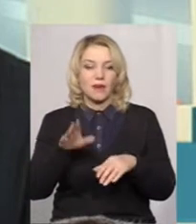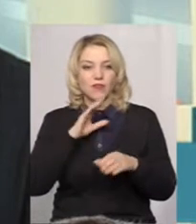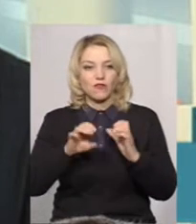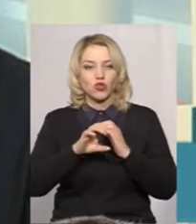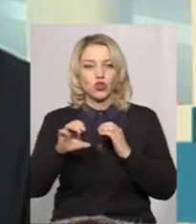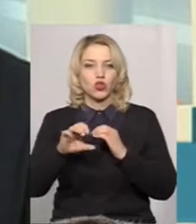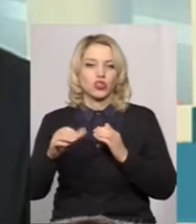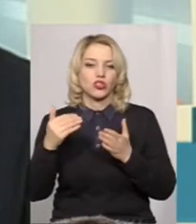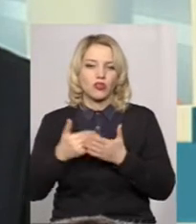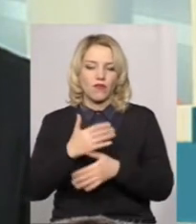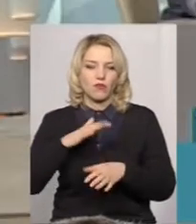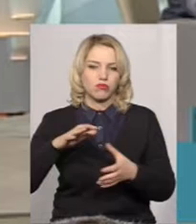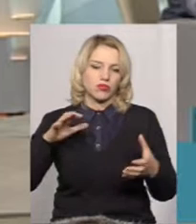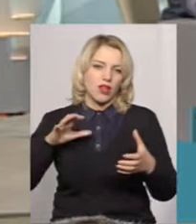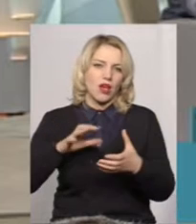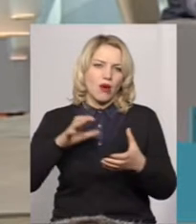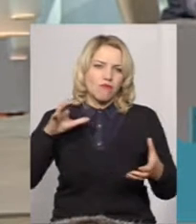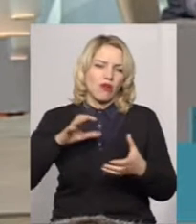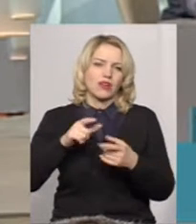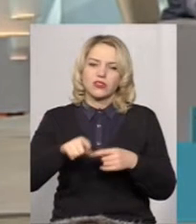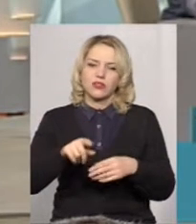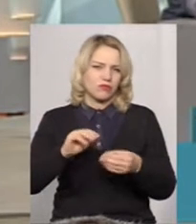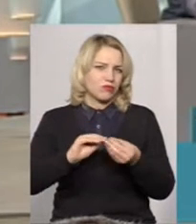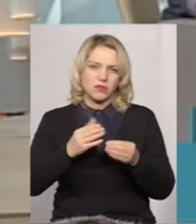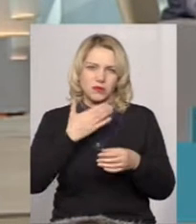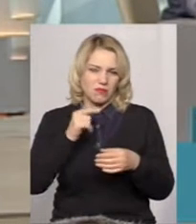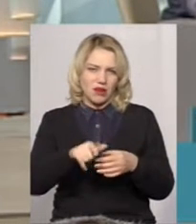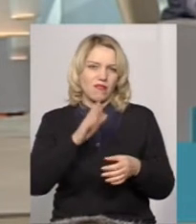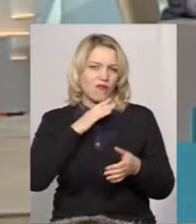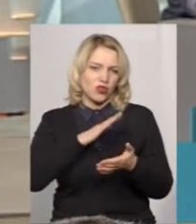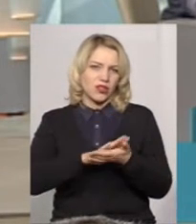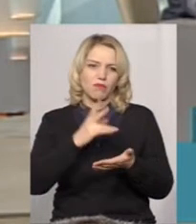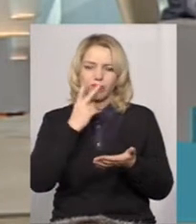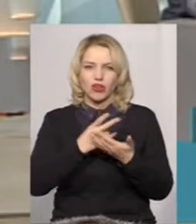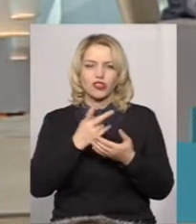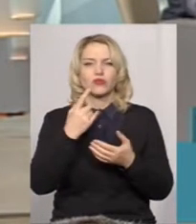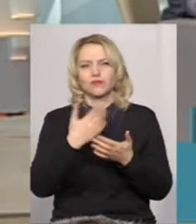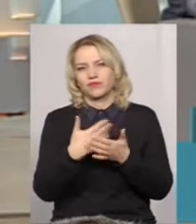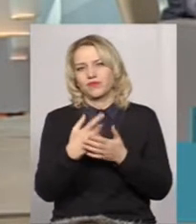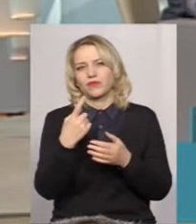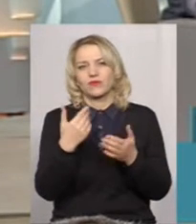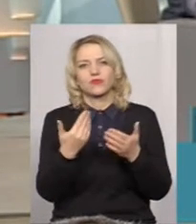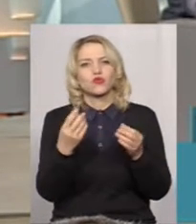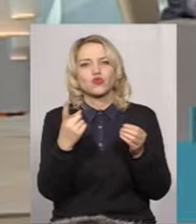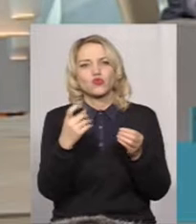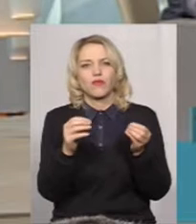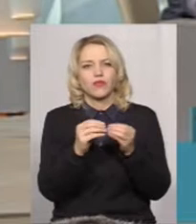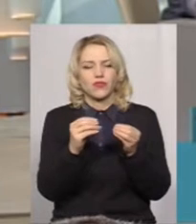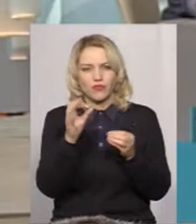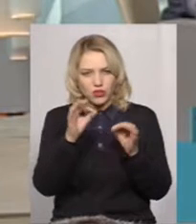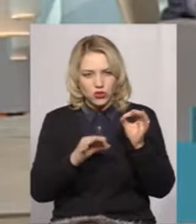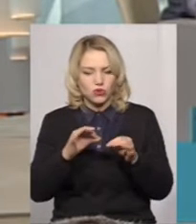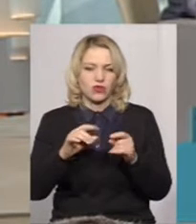новими, після прокачки, особливих проблем немає. Там показники, ну, я не скажу, що 100% десь до того відповідають